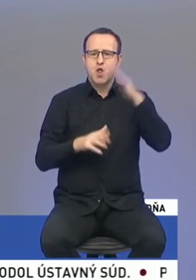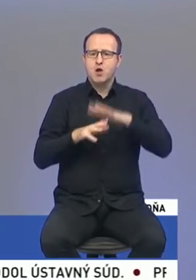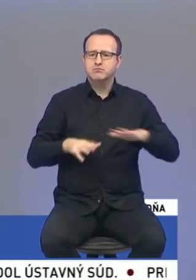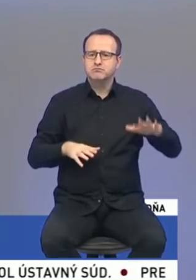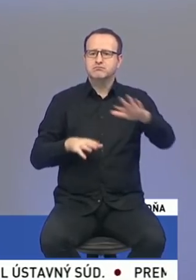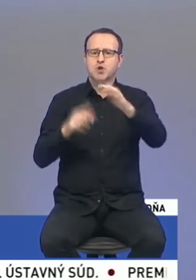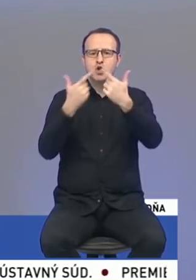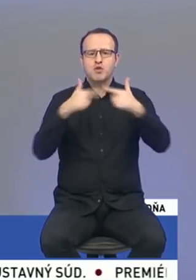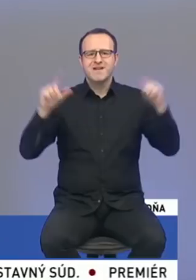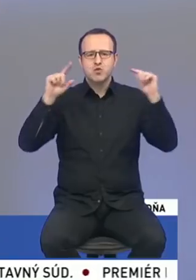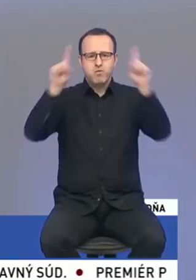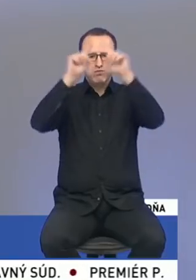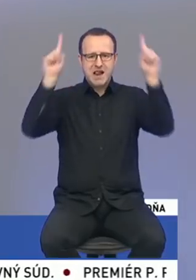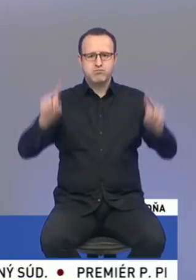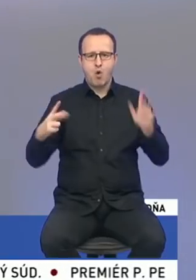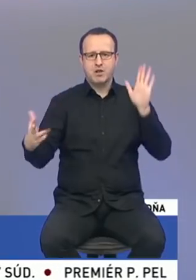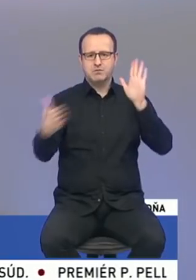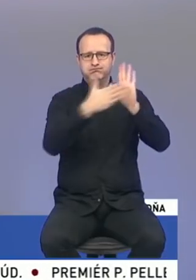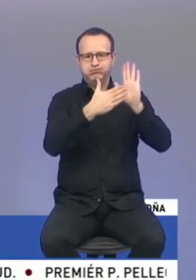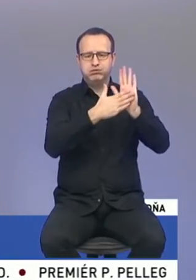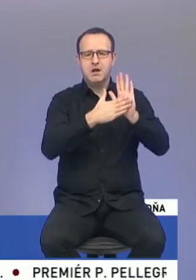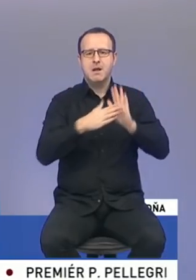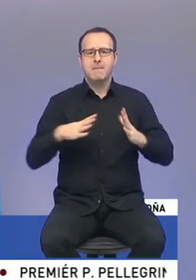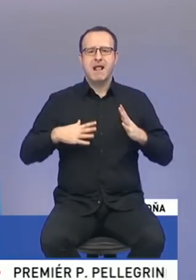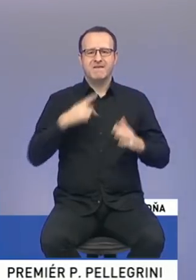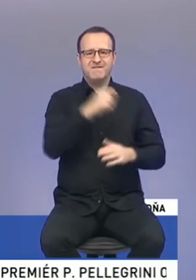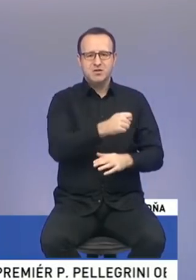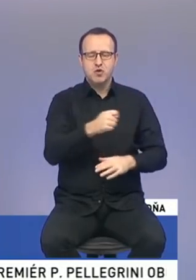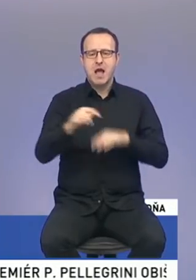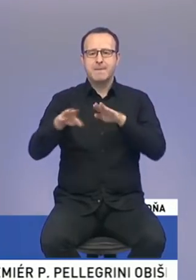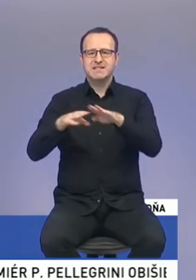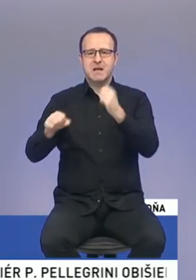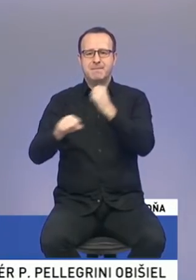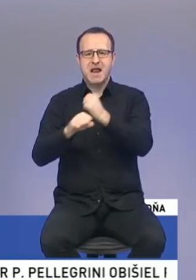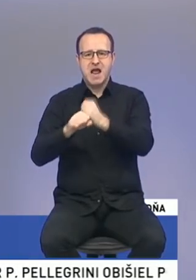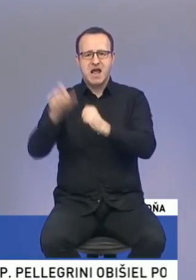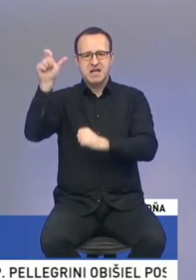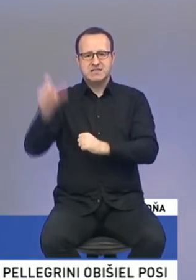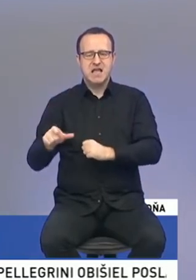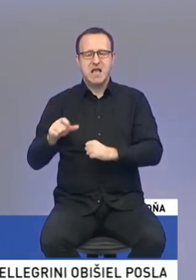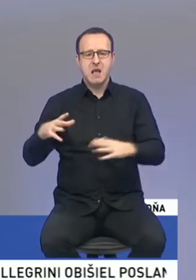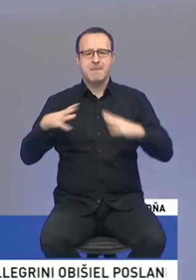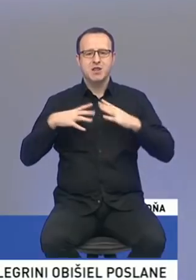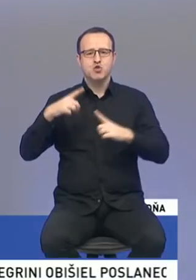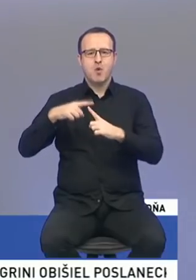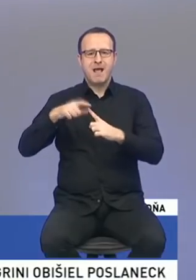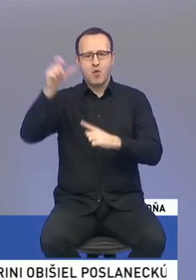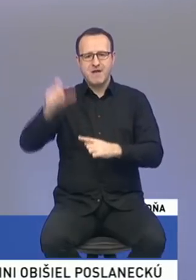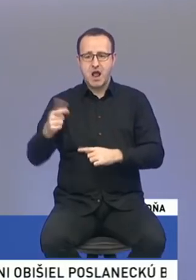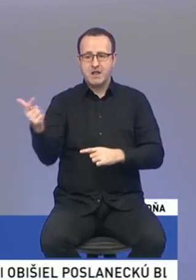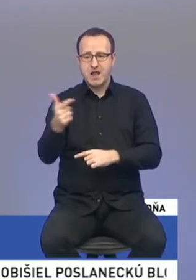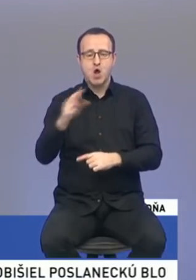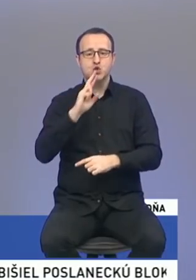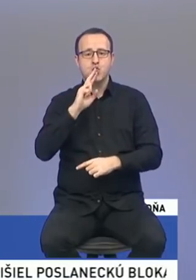oblepené bilbordami, na ktorých bol pán Fico a vtedajšia ministerka práce, sociálnych veci a rodiny pani Tomanová a slúbovali